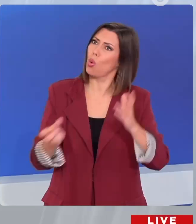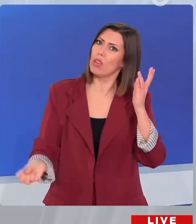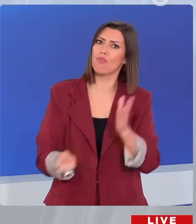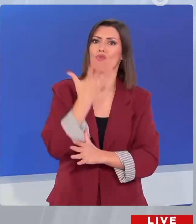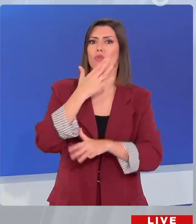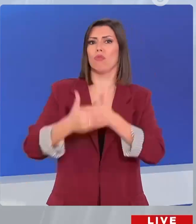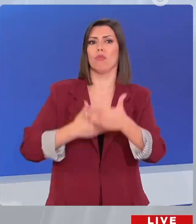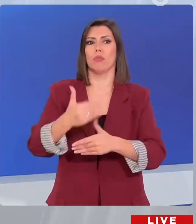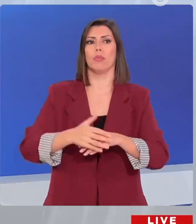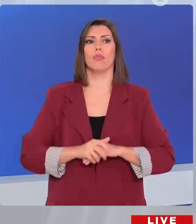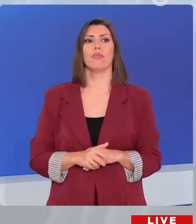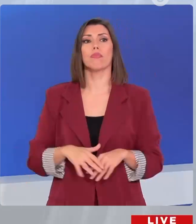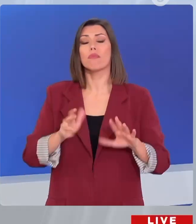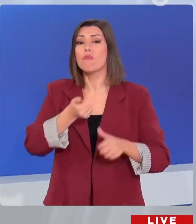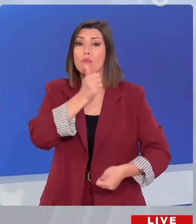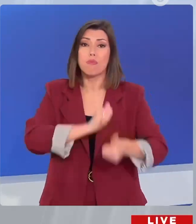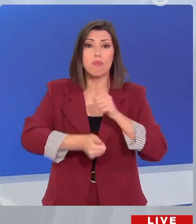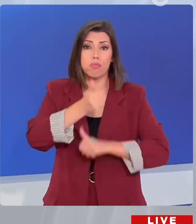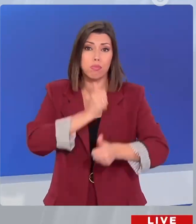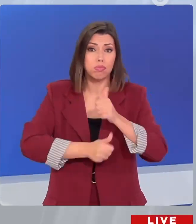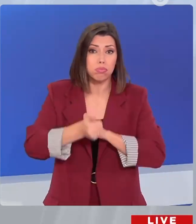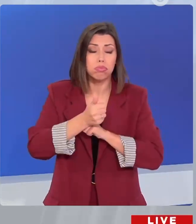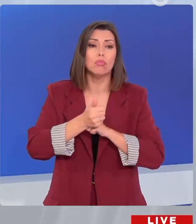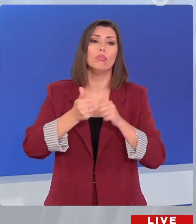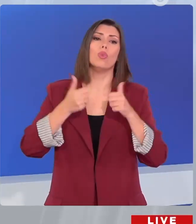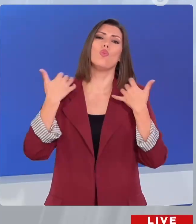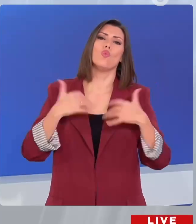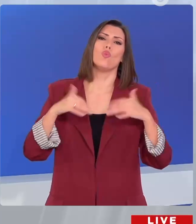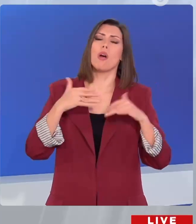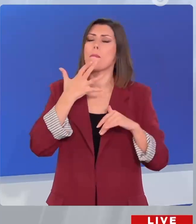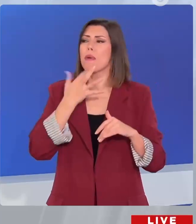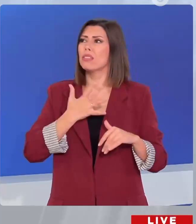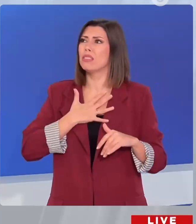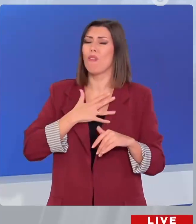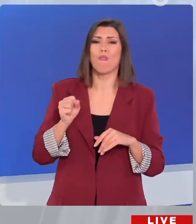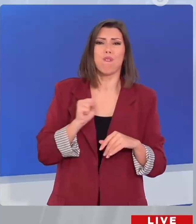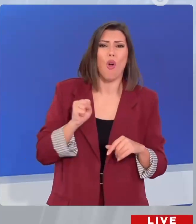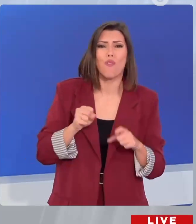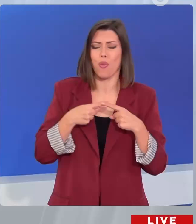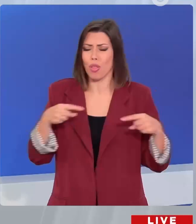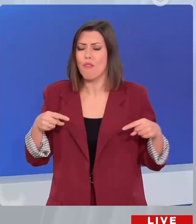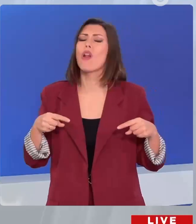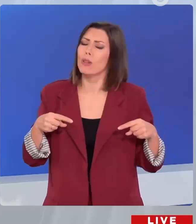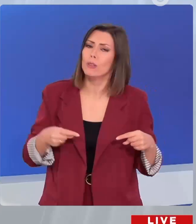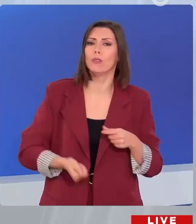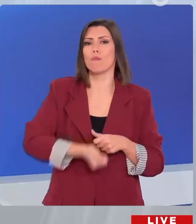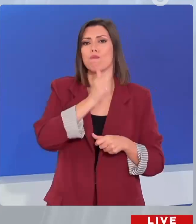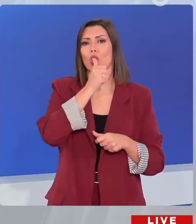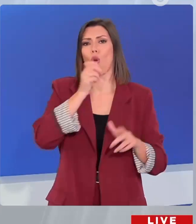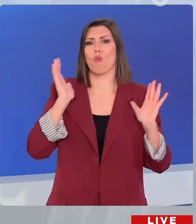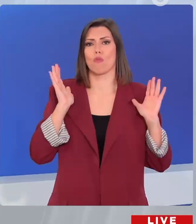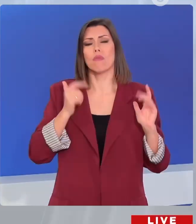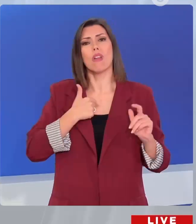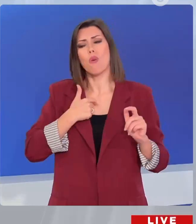αλκοολικό. Το αλκοόλ, το πιωτό αυτό ήταν ένα καταφύγιο των φόβων μου. Που φοβόμουν